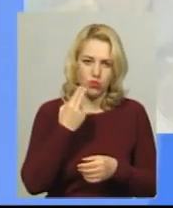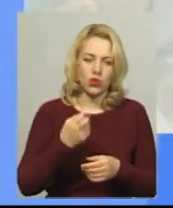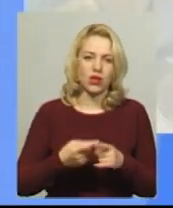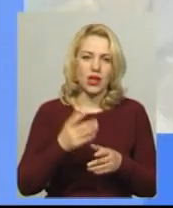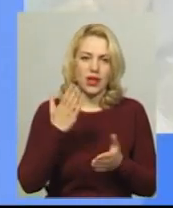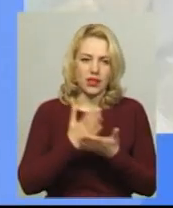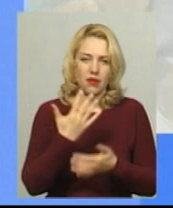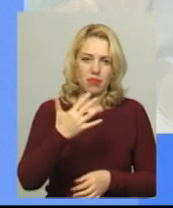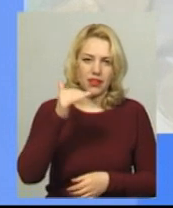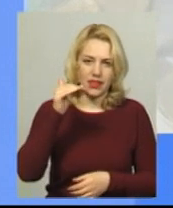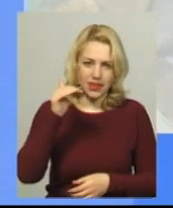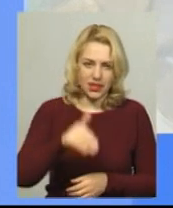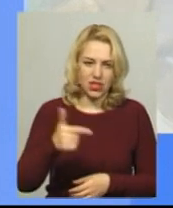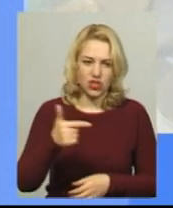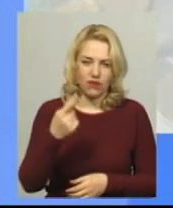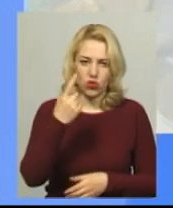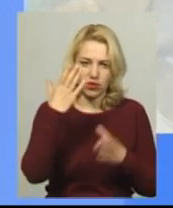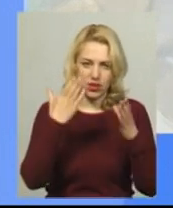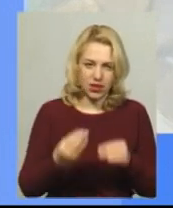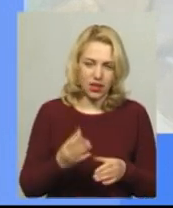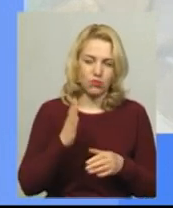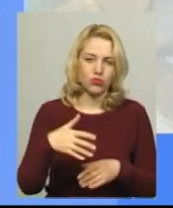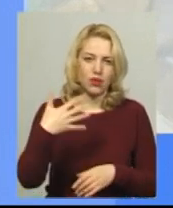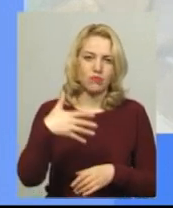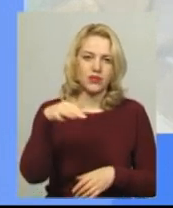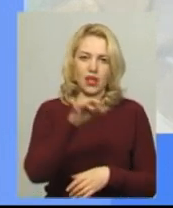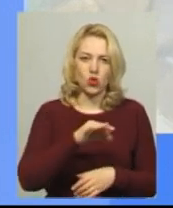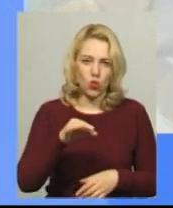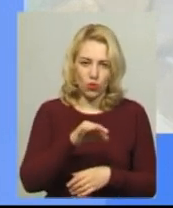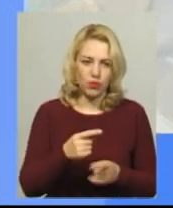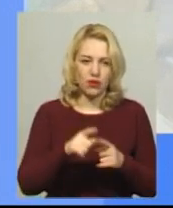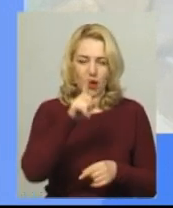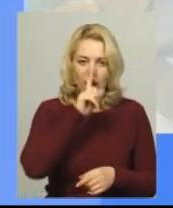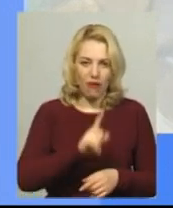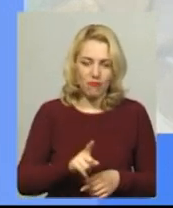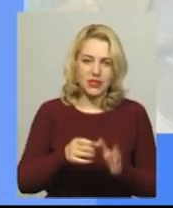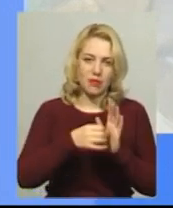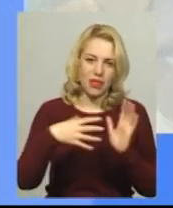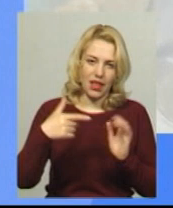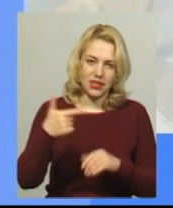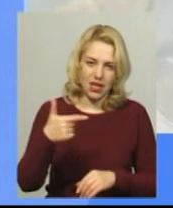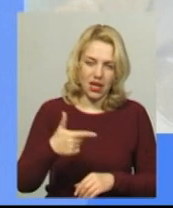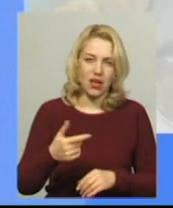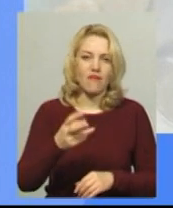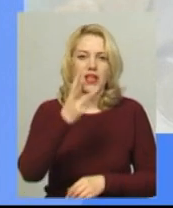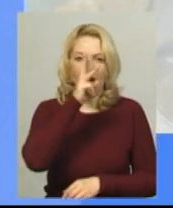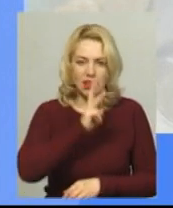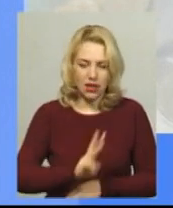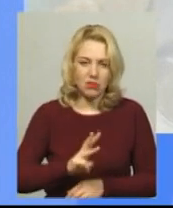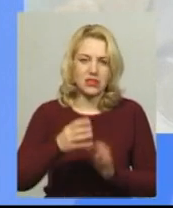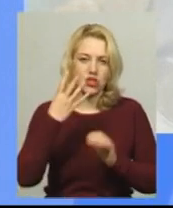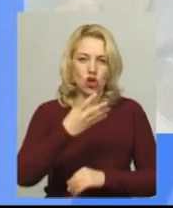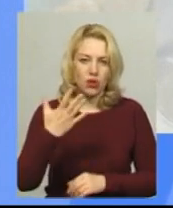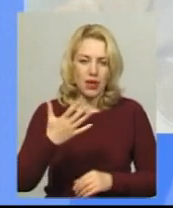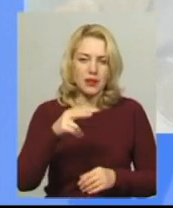становить 5 тисяч гривень, один день прострочення коштує 50 копійок. Місяць – 15 гривень, три місяці – 45. Пеня